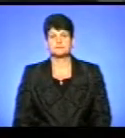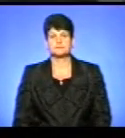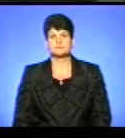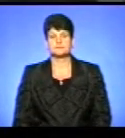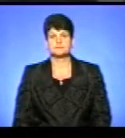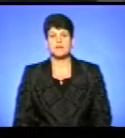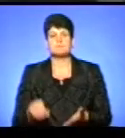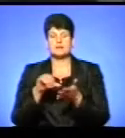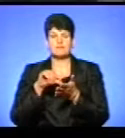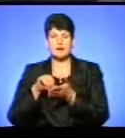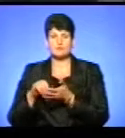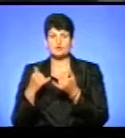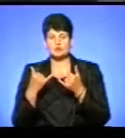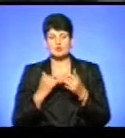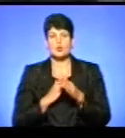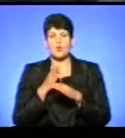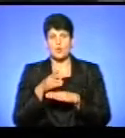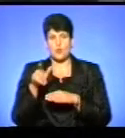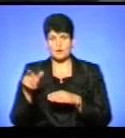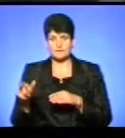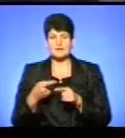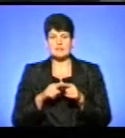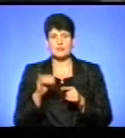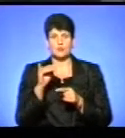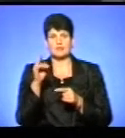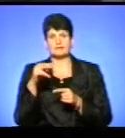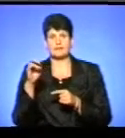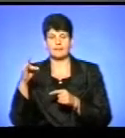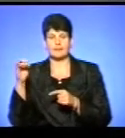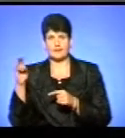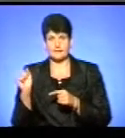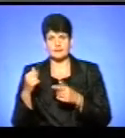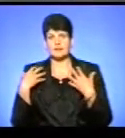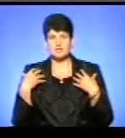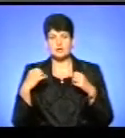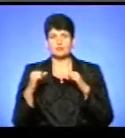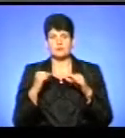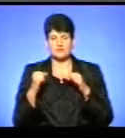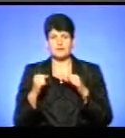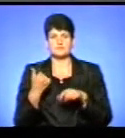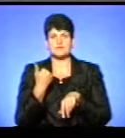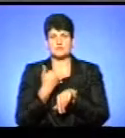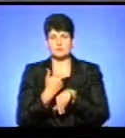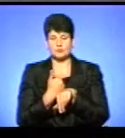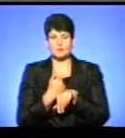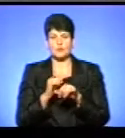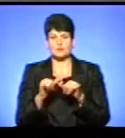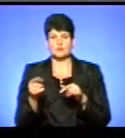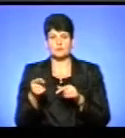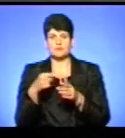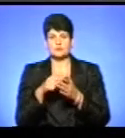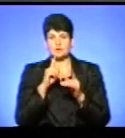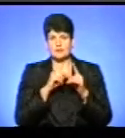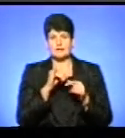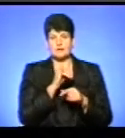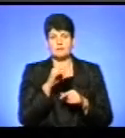Представляємо сьогоднішніх наших гостей програми. Це Юрій Дайнека, начальник управління стратегічного розвитку міста Тернополя у Тернопільській міській раді та